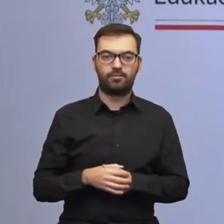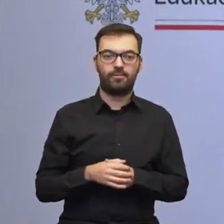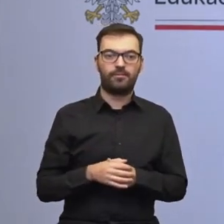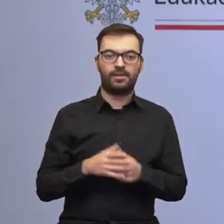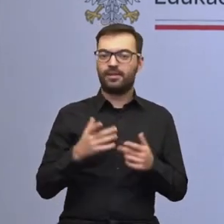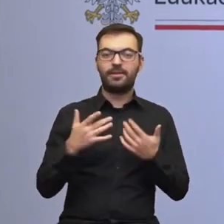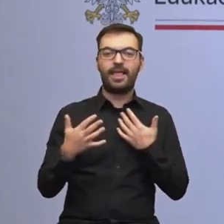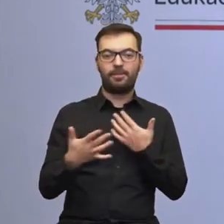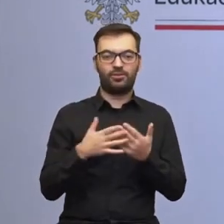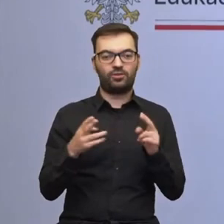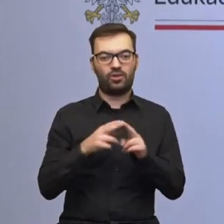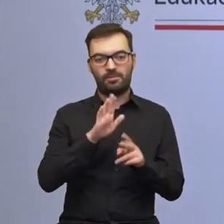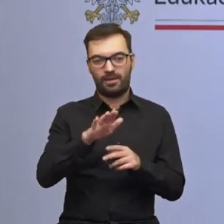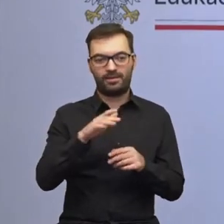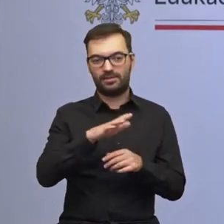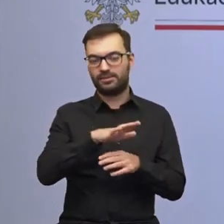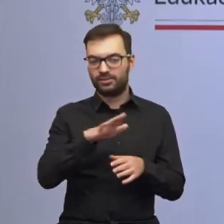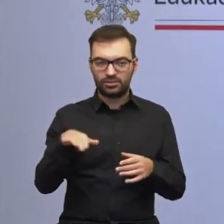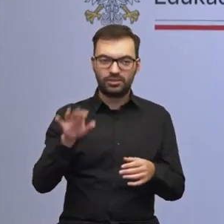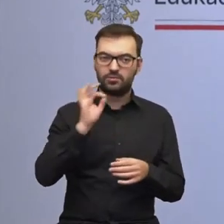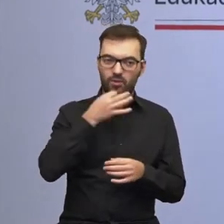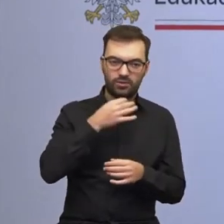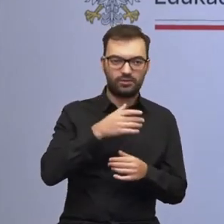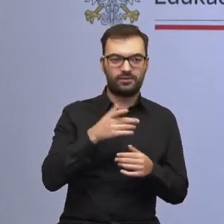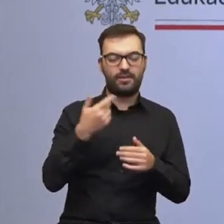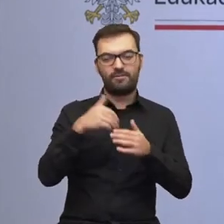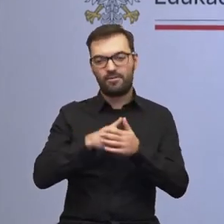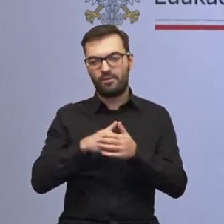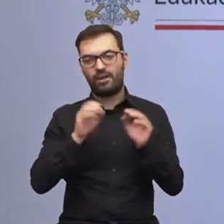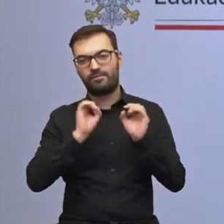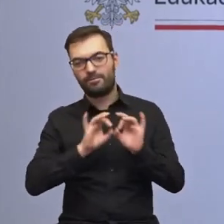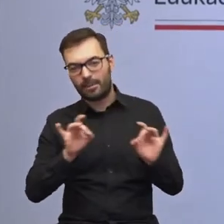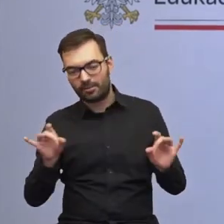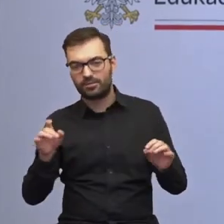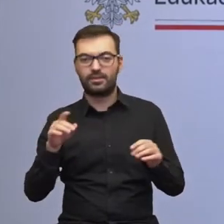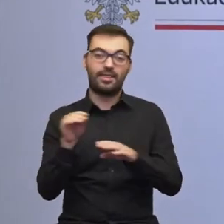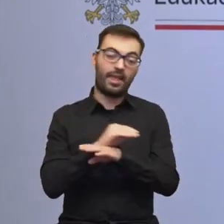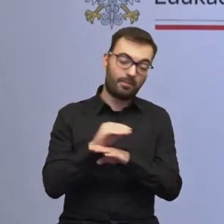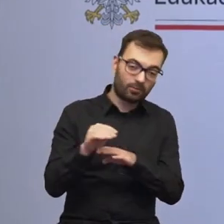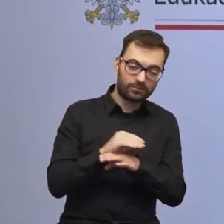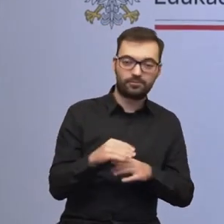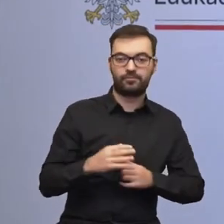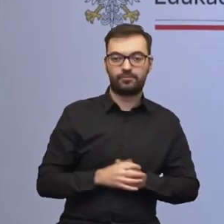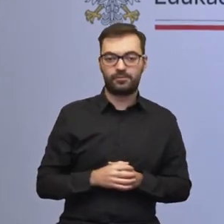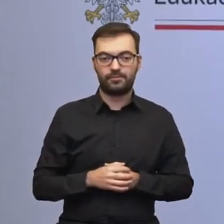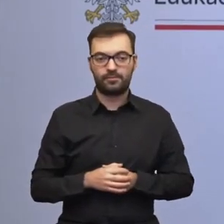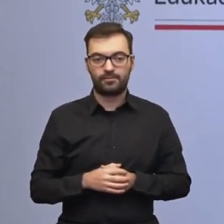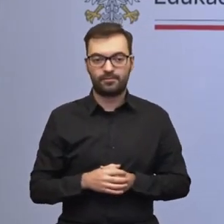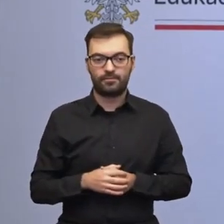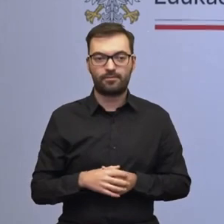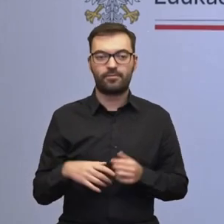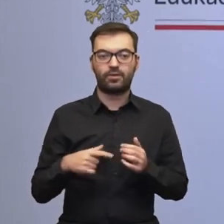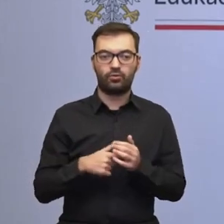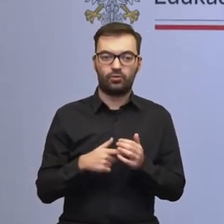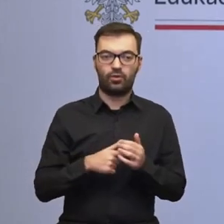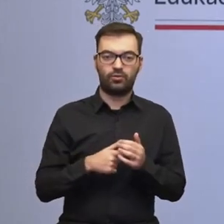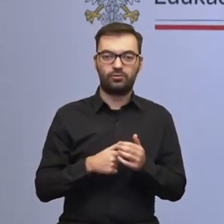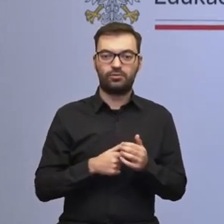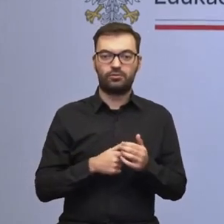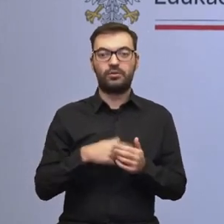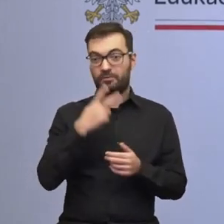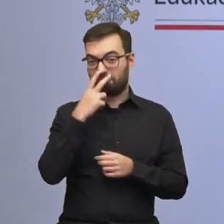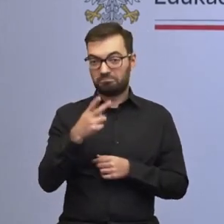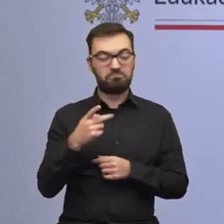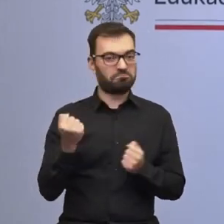linii, bym powiedziała tutaj pracy dydaktyczno-wychowawczo-terapeutycznej. I to proszę Państwa rokuje bardzo dobrze